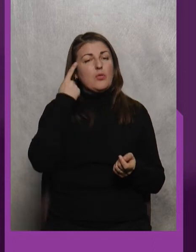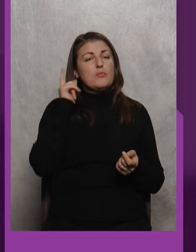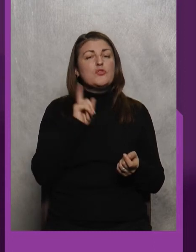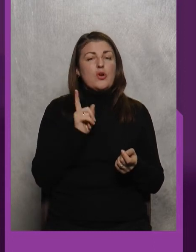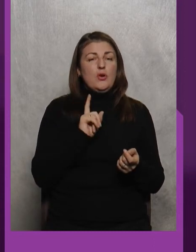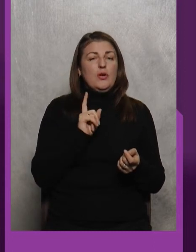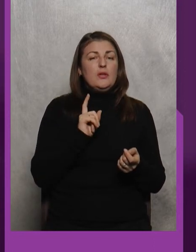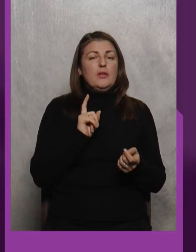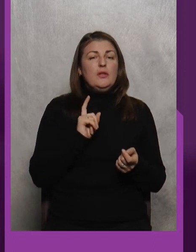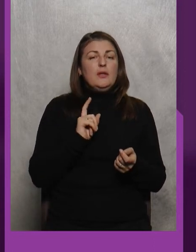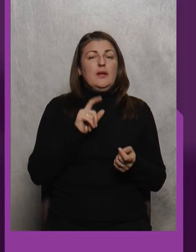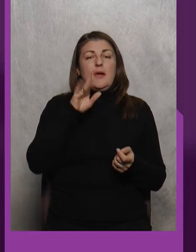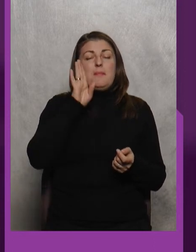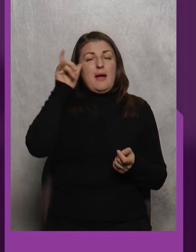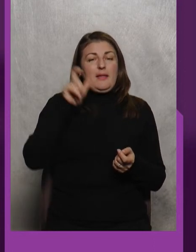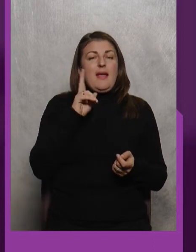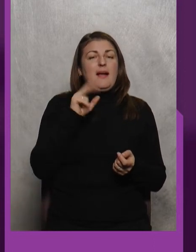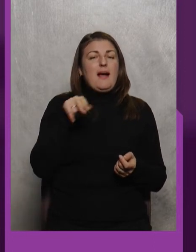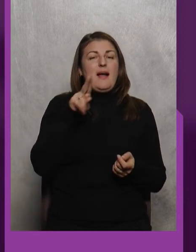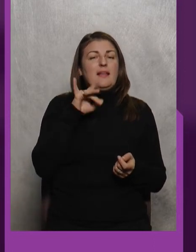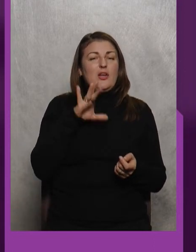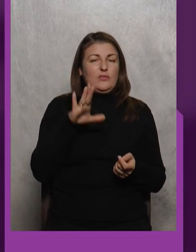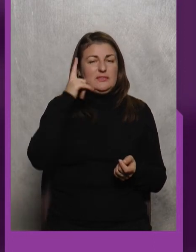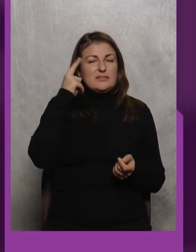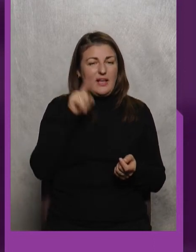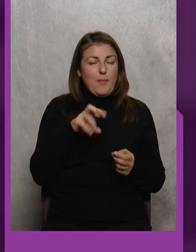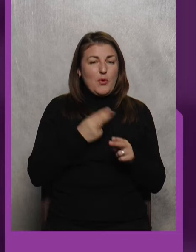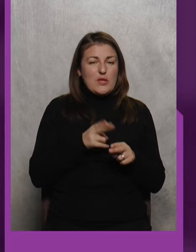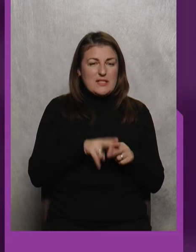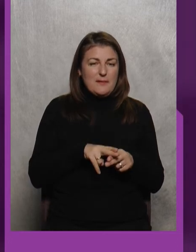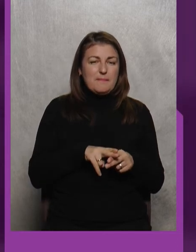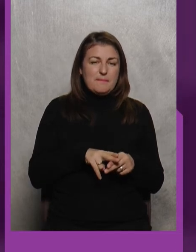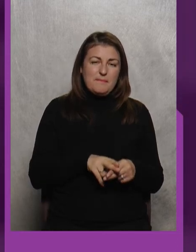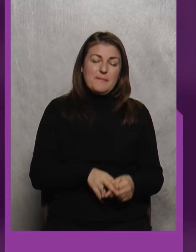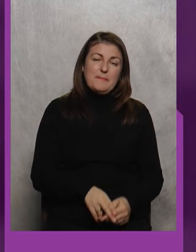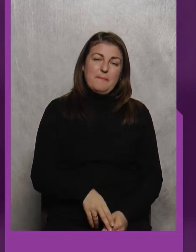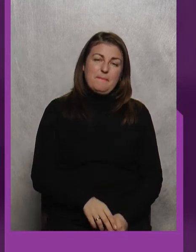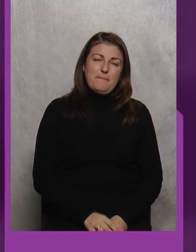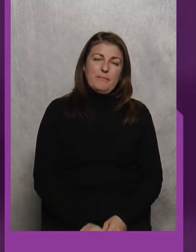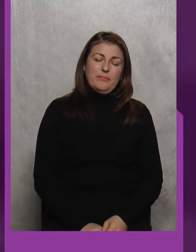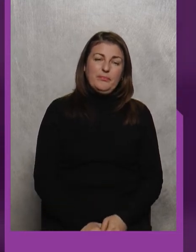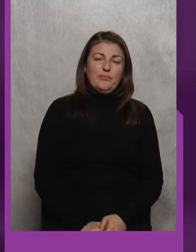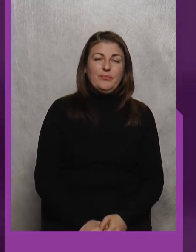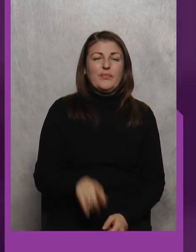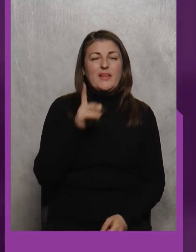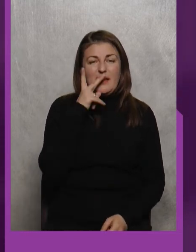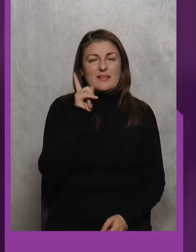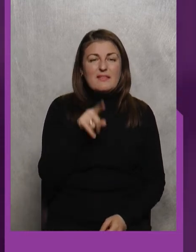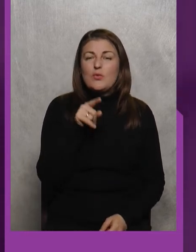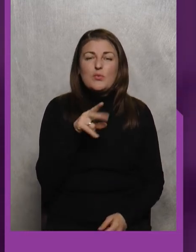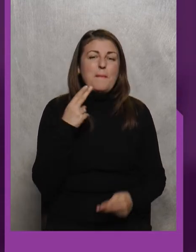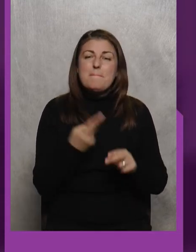пан Кадиров знав про це І, ну, навіть без